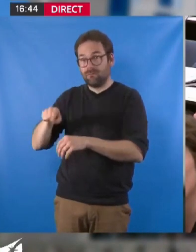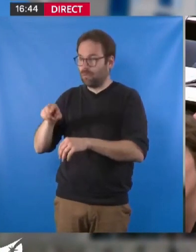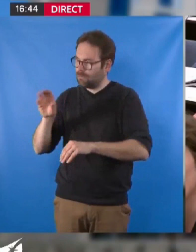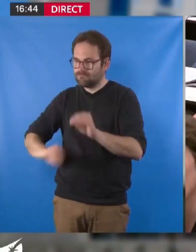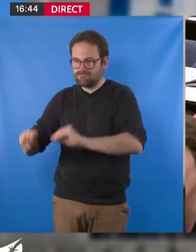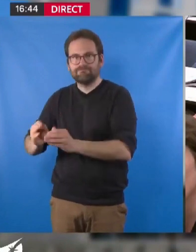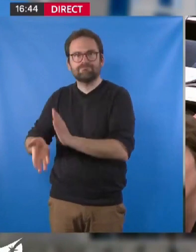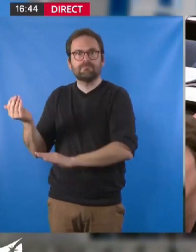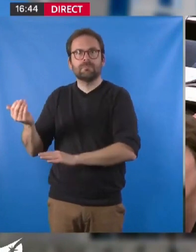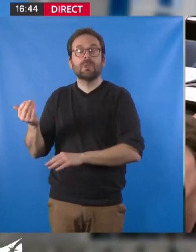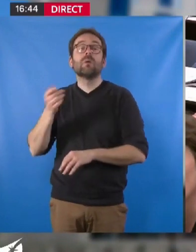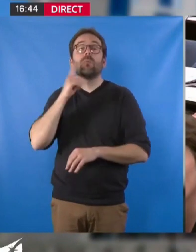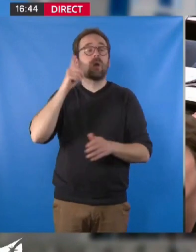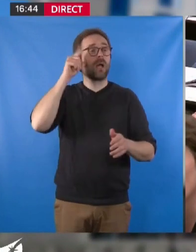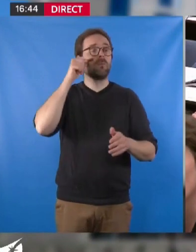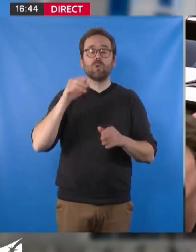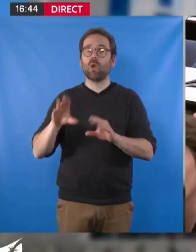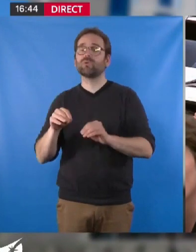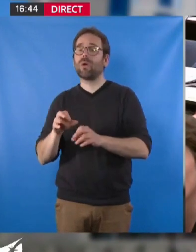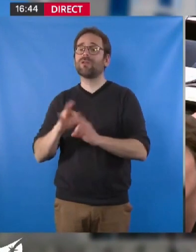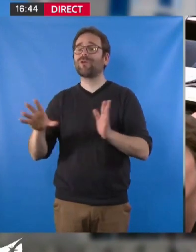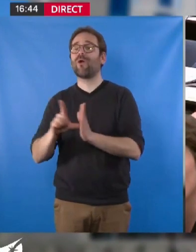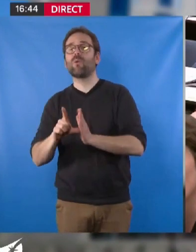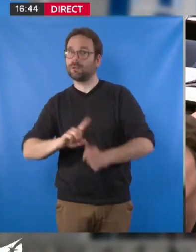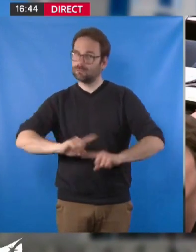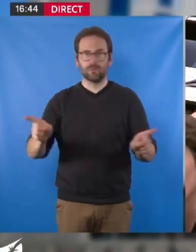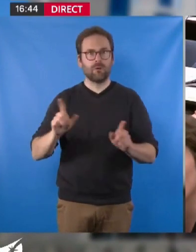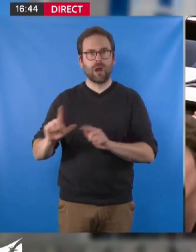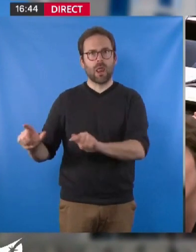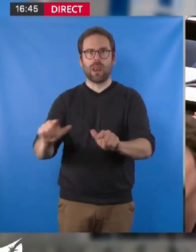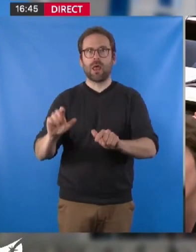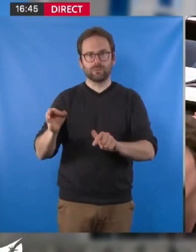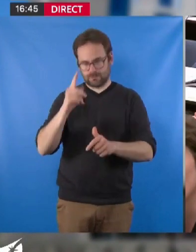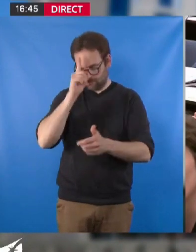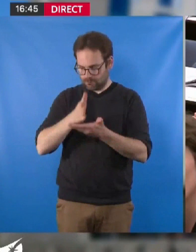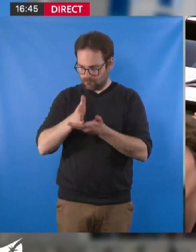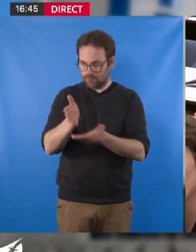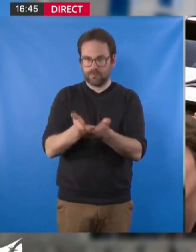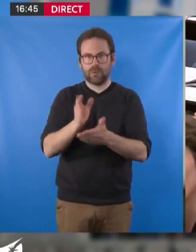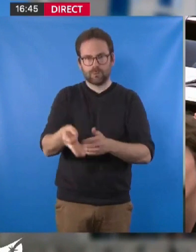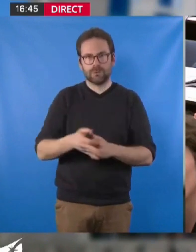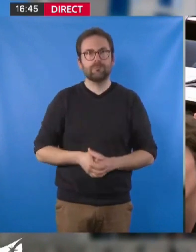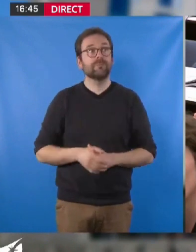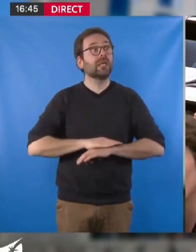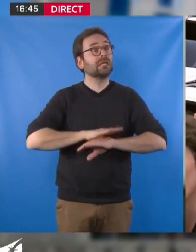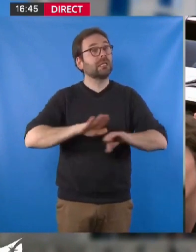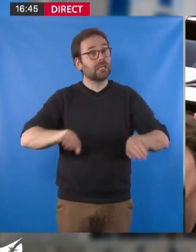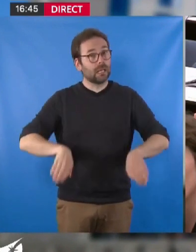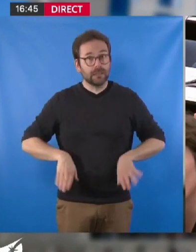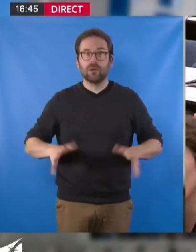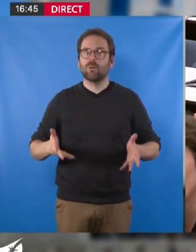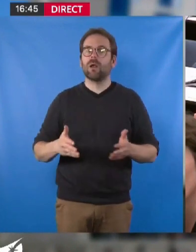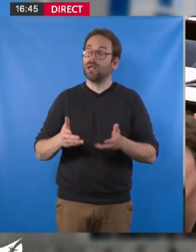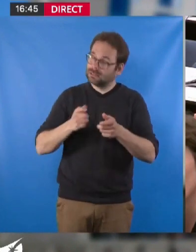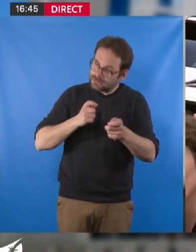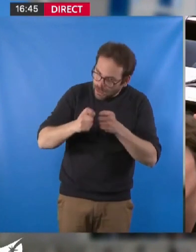de zone de non-droit en République, et c'est bien là aussi notre boussole. Et puis, pour terminer, la question du dialogue, de l